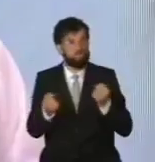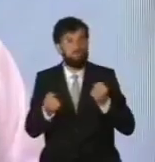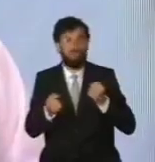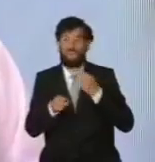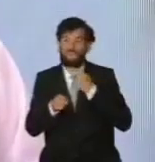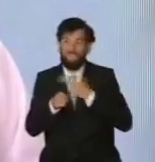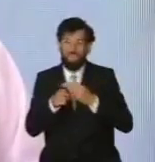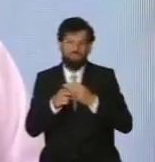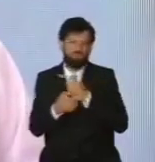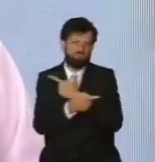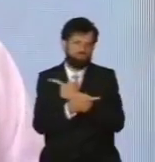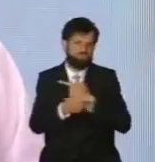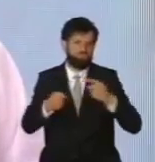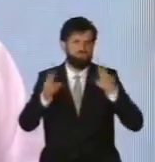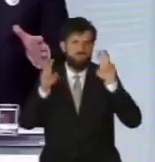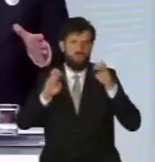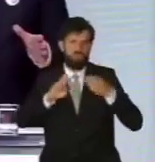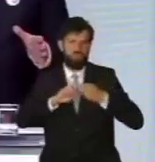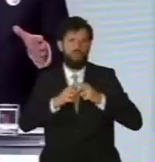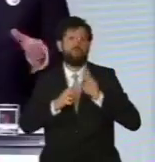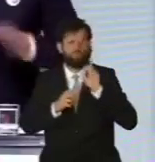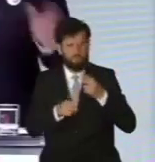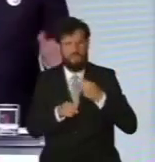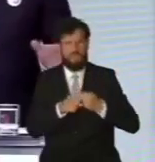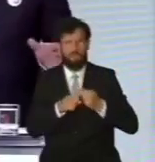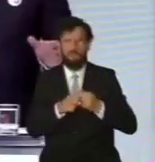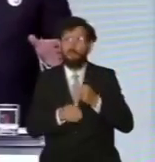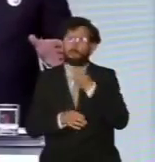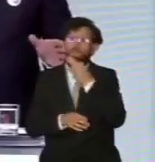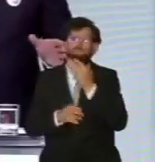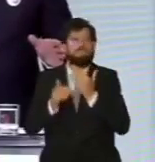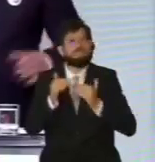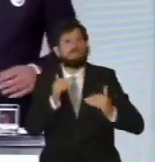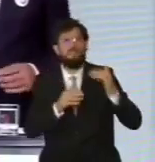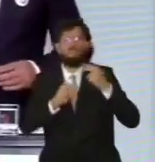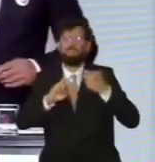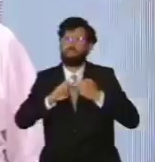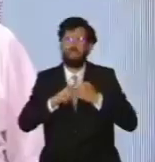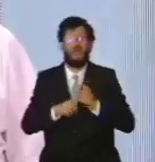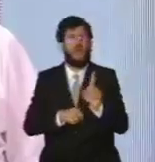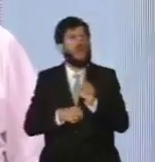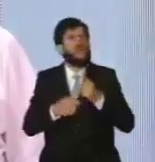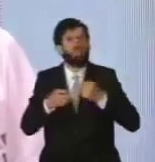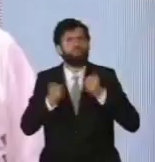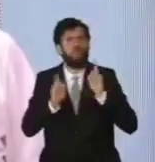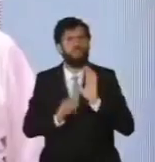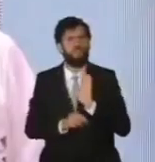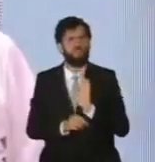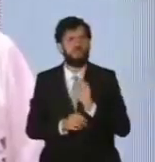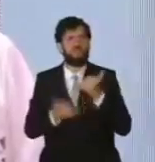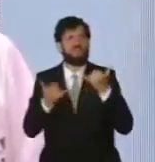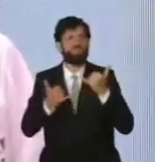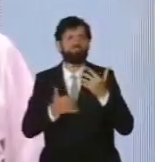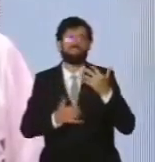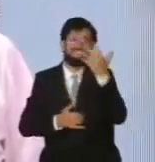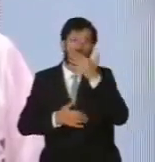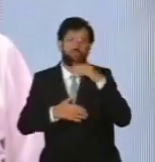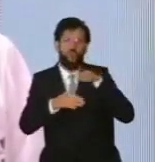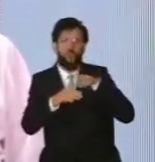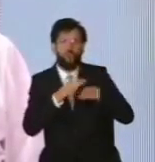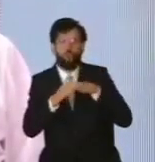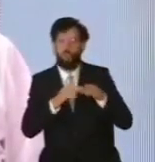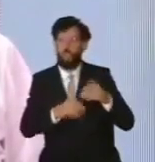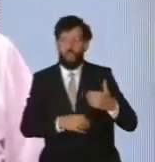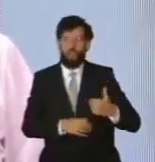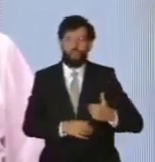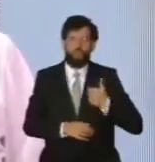oblasti spoločenského a politického života. Čo je teda najpalčivejší problém? Ak by ste ho mohli pomerovať? Dnes je to nelegálna migrácia, je to školstvo,